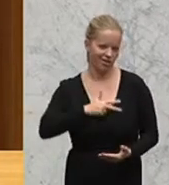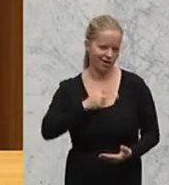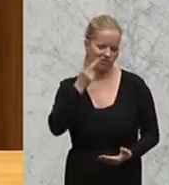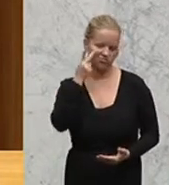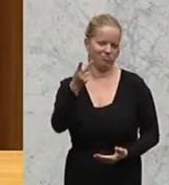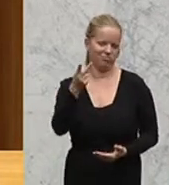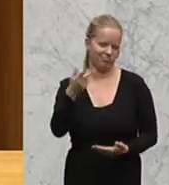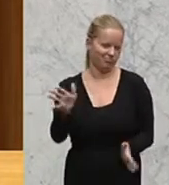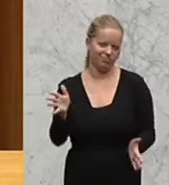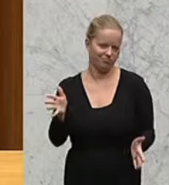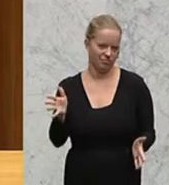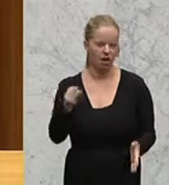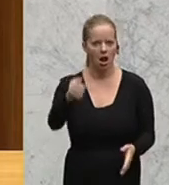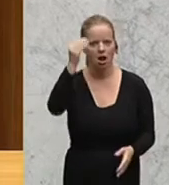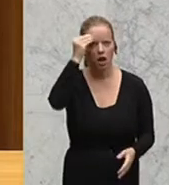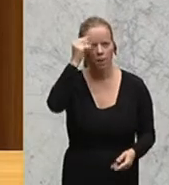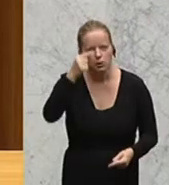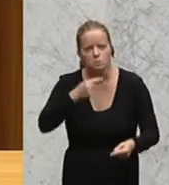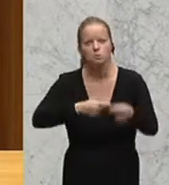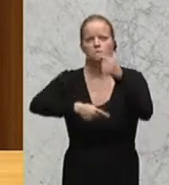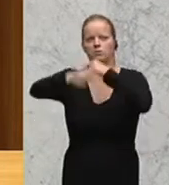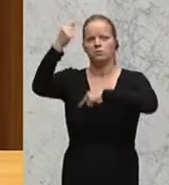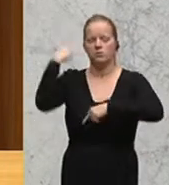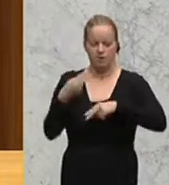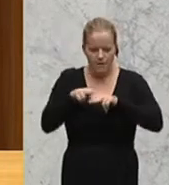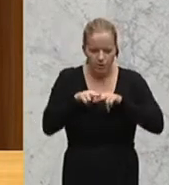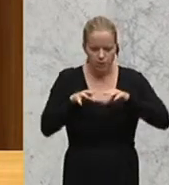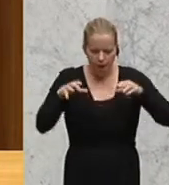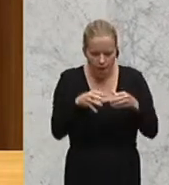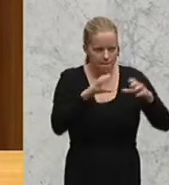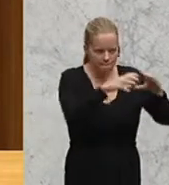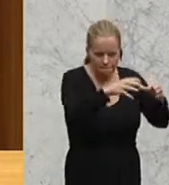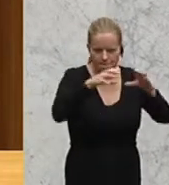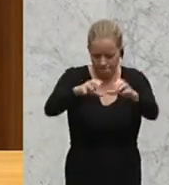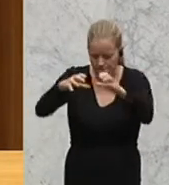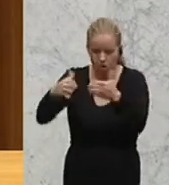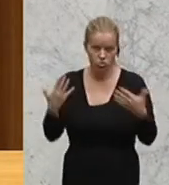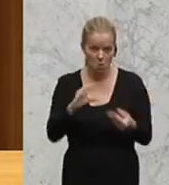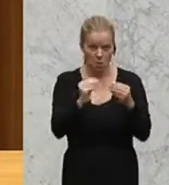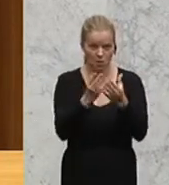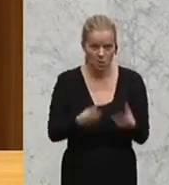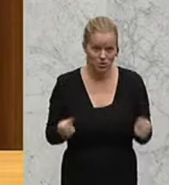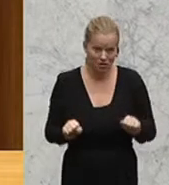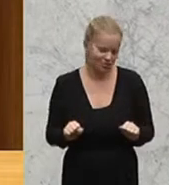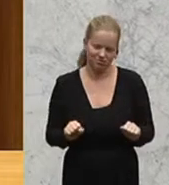zu glauben, durch eine Rückführung in die nationale Ebene könnten wir diese Probleme lösen.